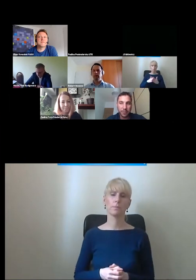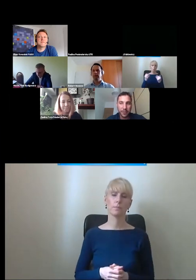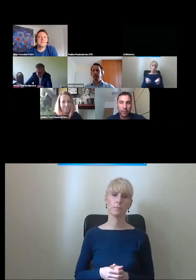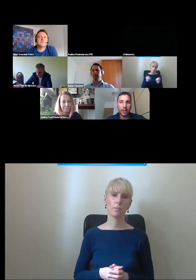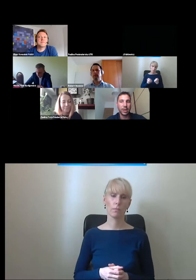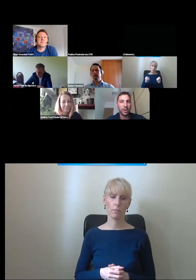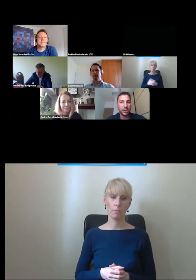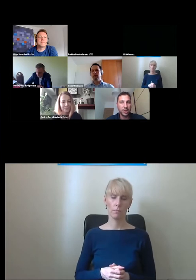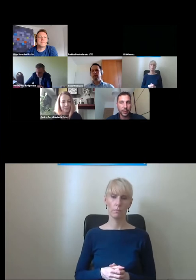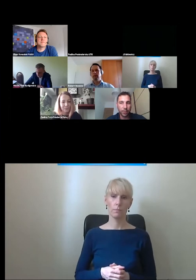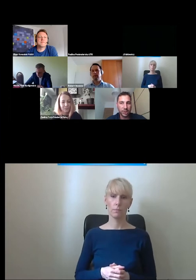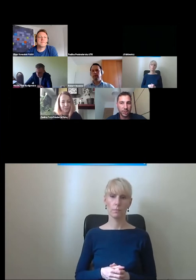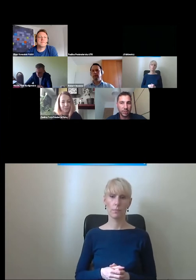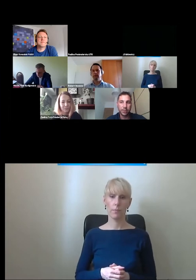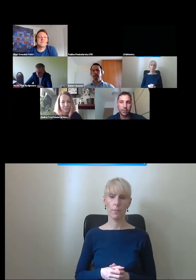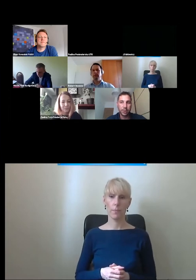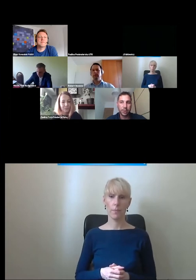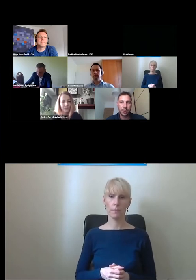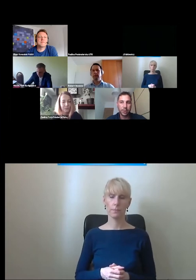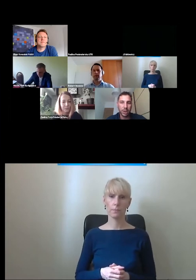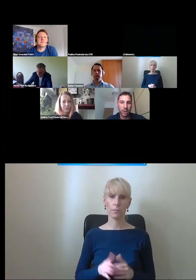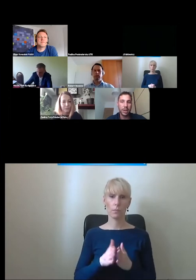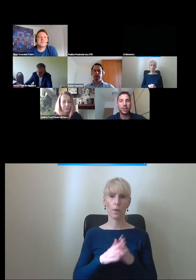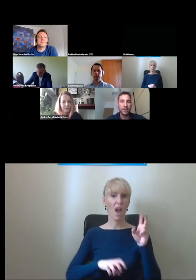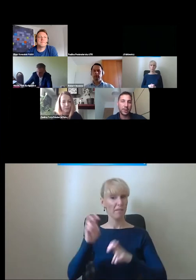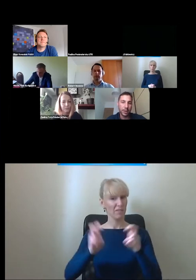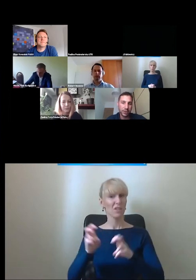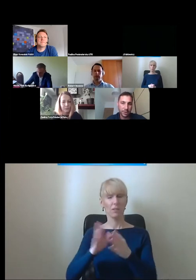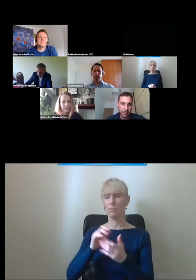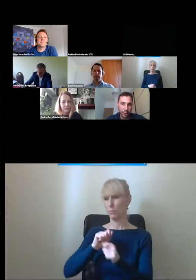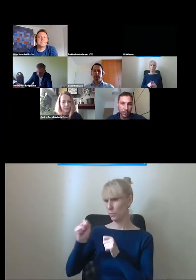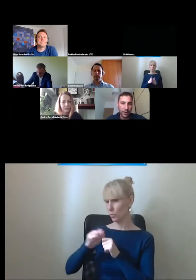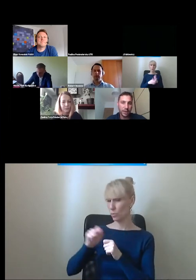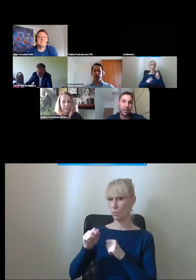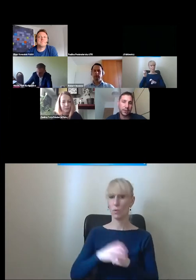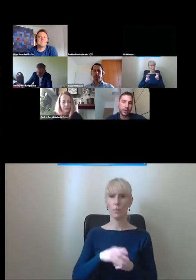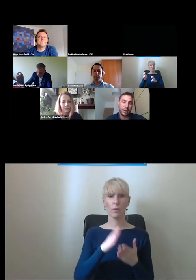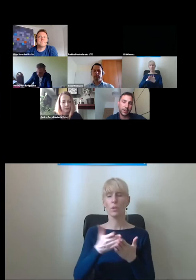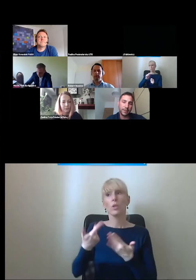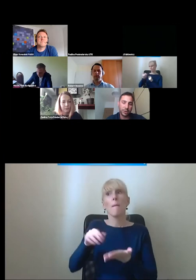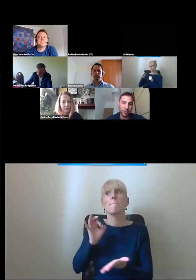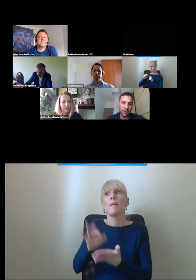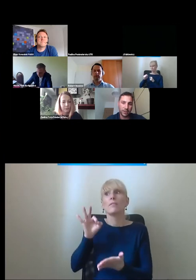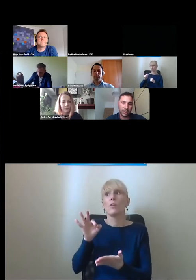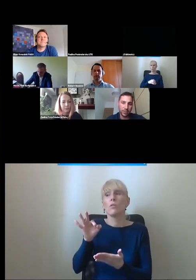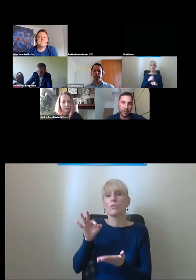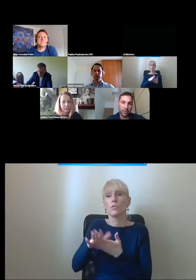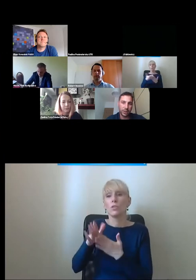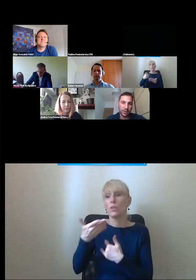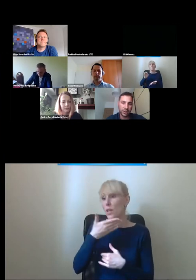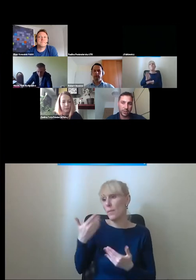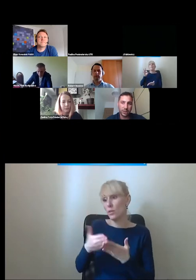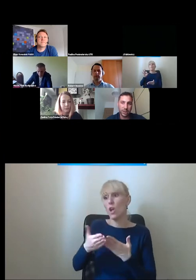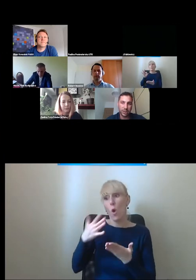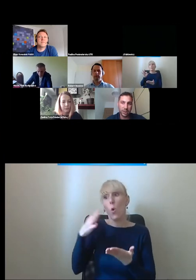warunkami jakichś tam goło ledzi, nie psują się. Natomiast windy są od tego, że się psują i nie dają nigdy pewności użytkownikom, że